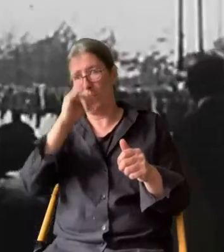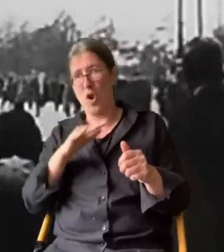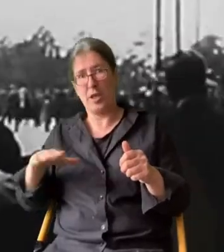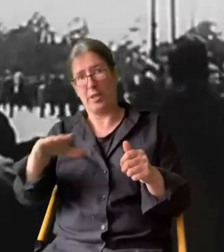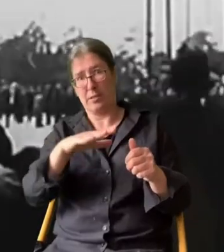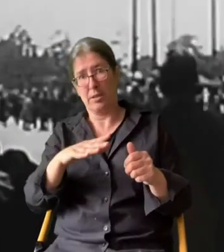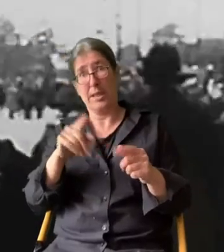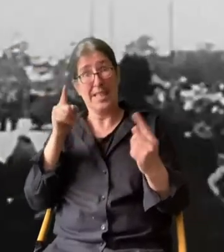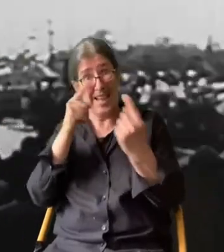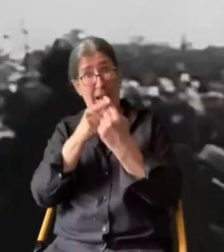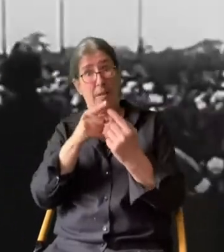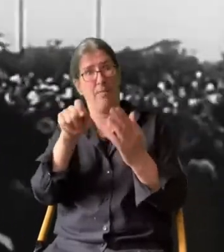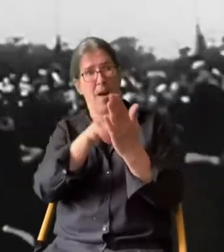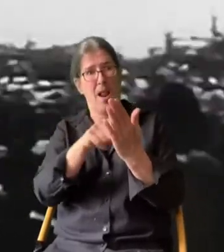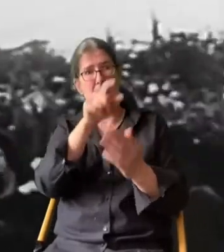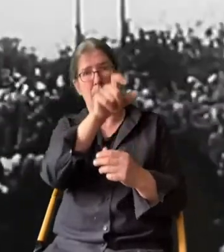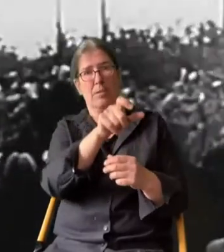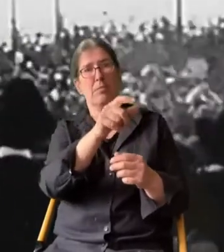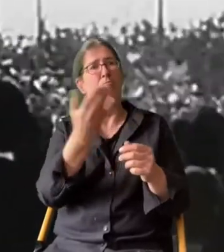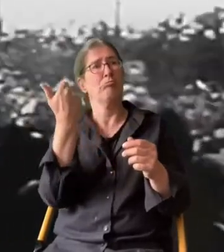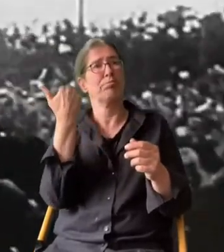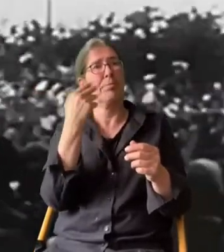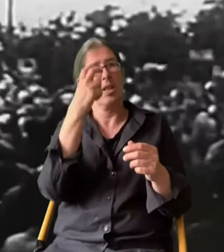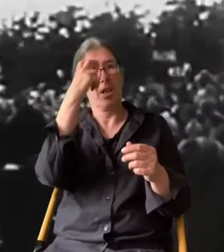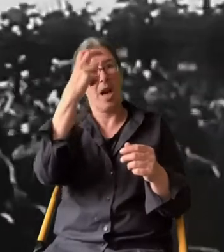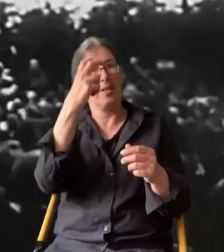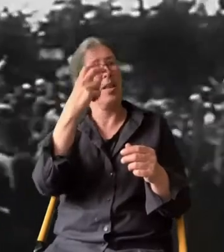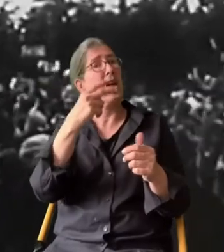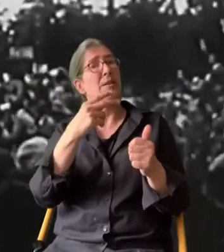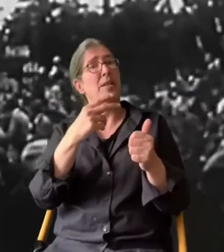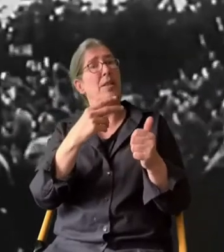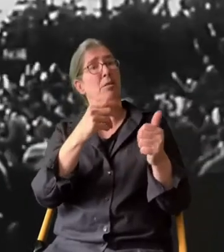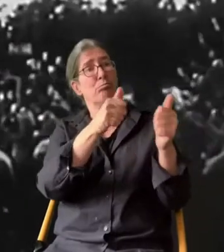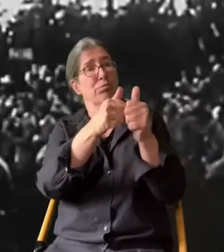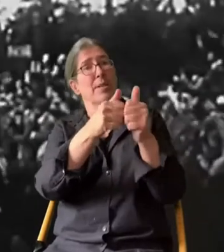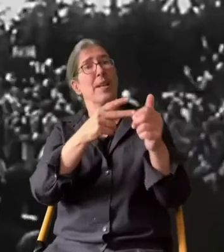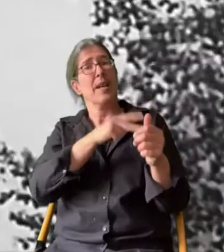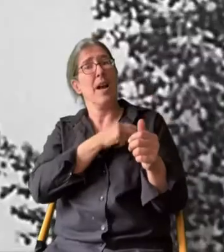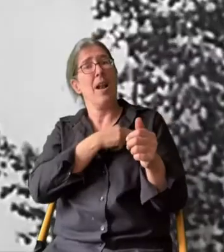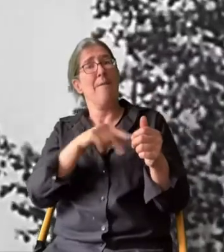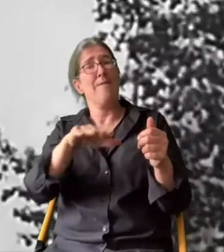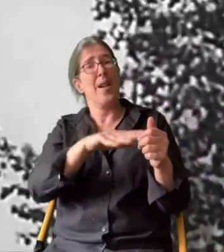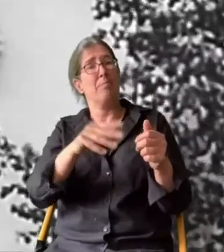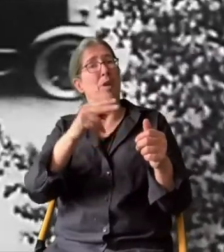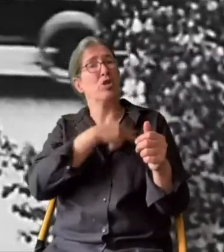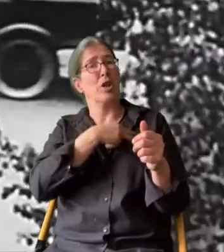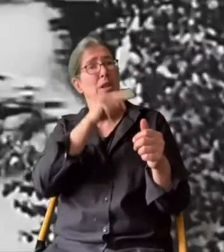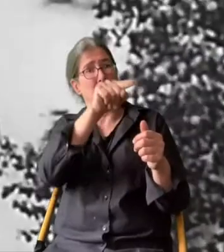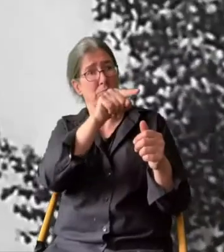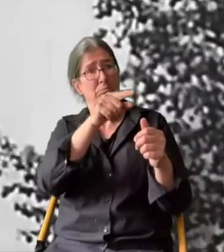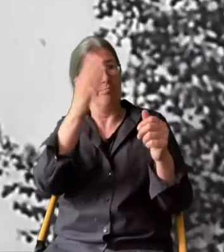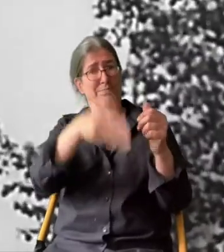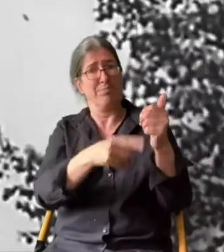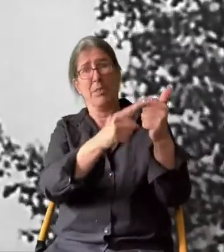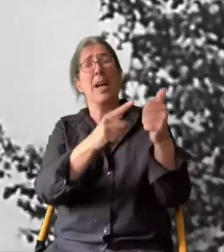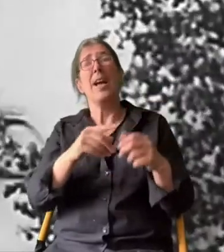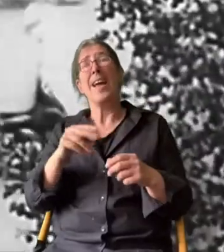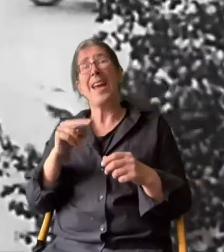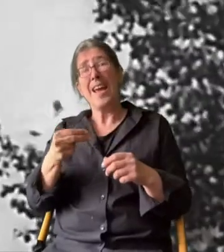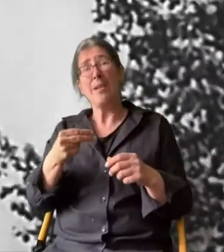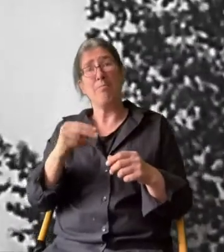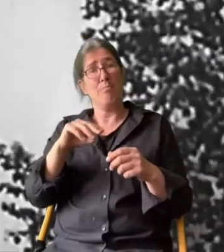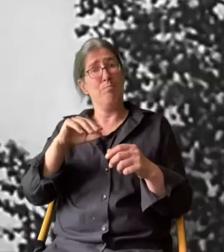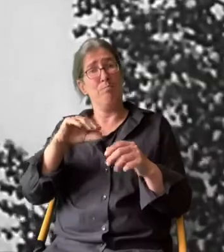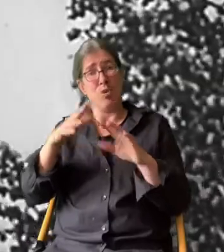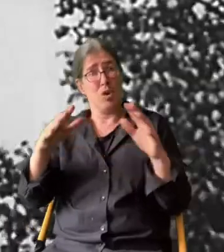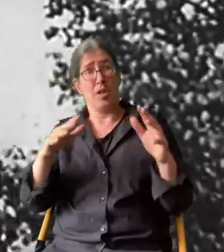wählt das deutsche Volk in direkter Wahl einen ehemaligen kaiserlichen Generalfeldmarschall, Paul von Hindenburg. Warum ist das eine solche